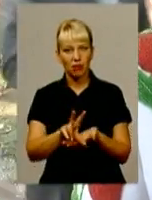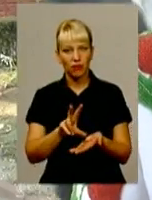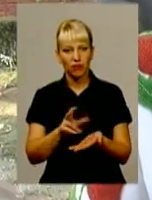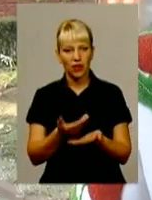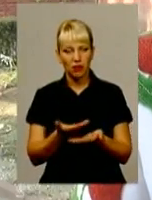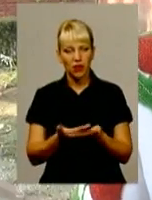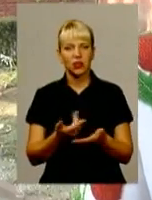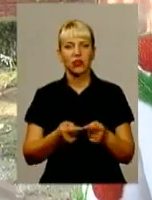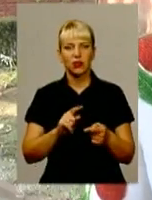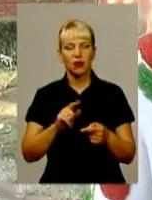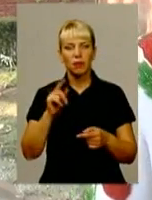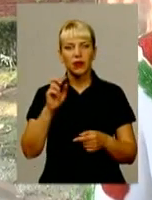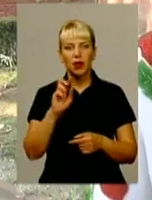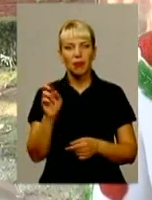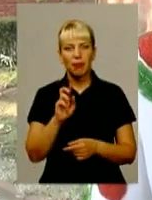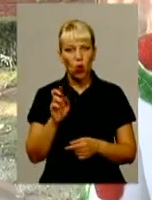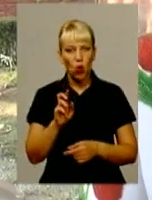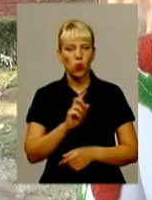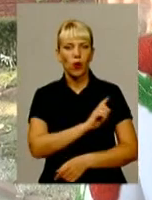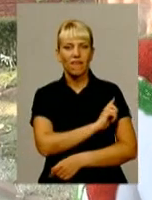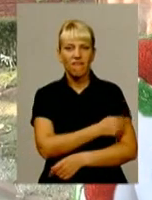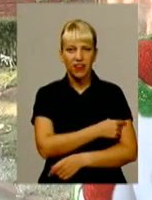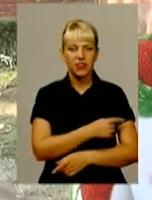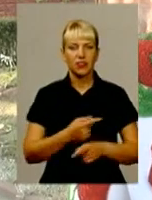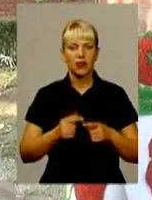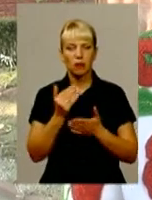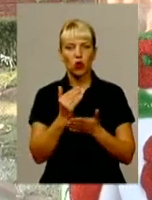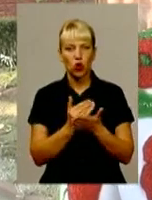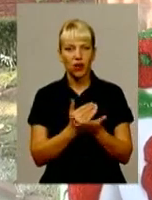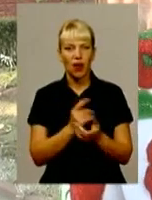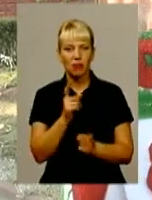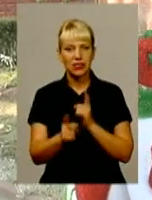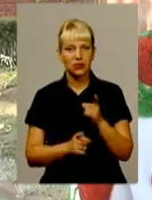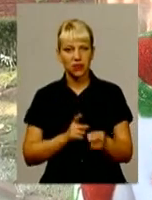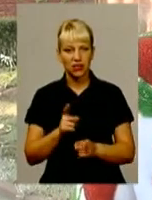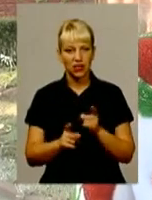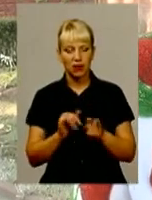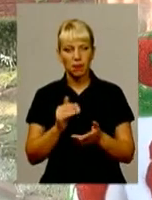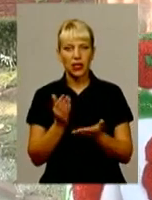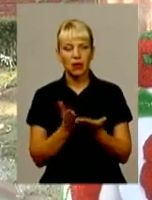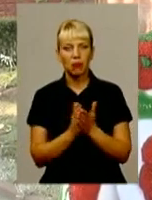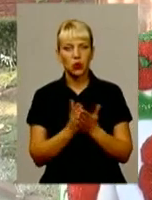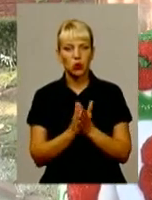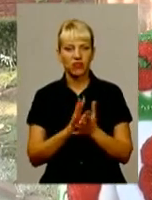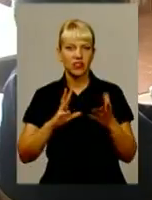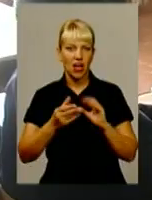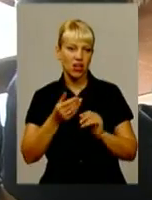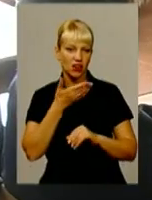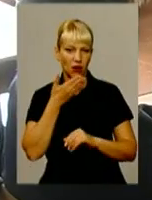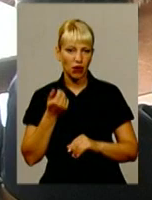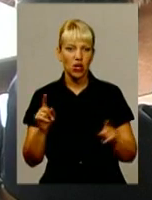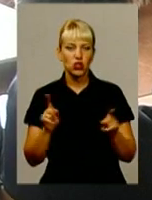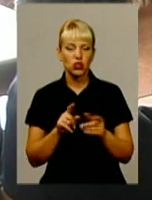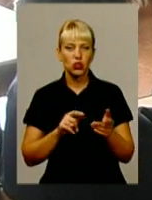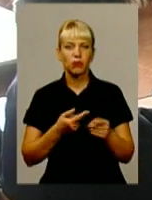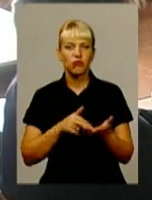біологія, фізика, програма змінена, і підручників взагалі немає. Щоб